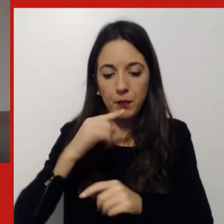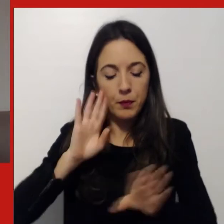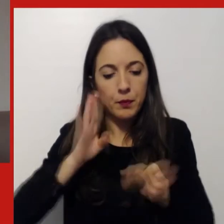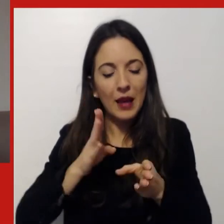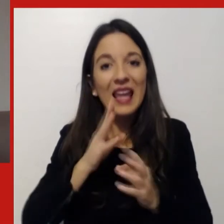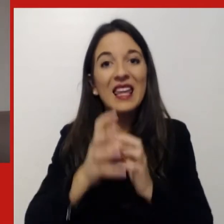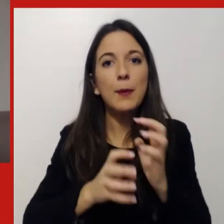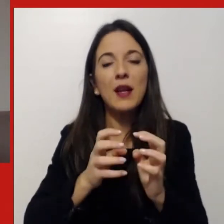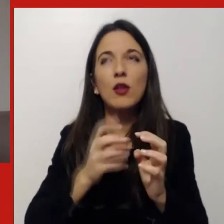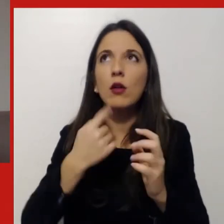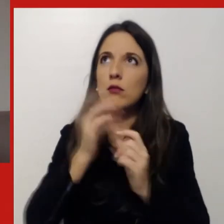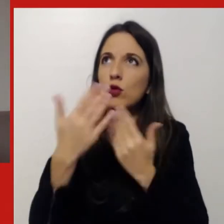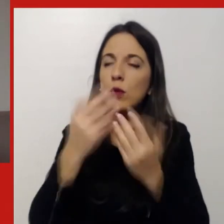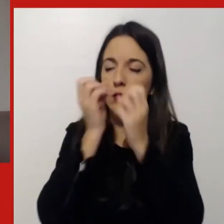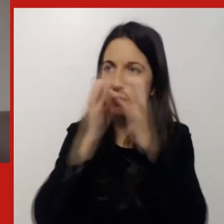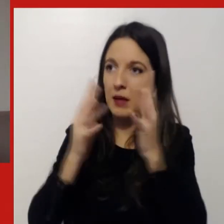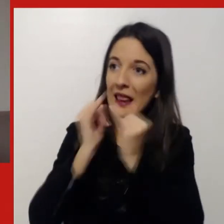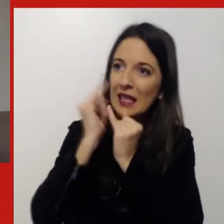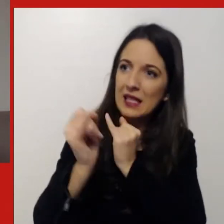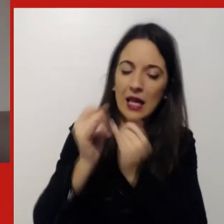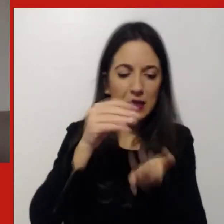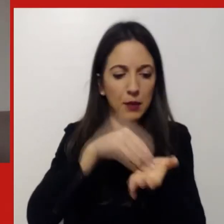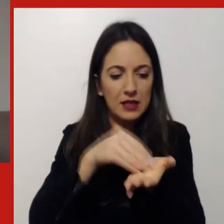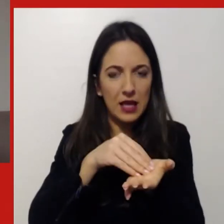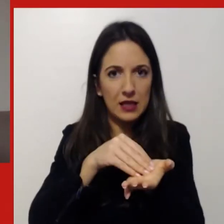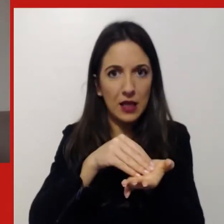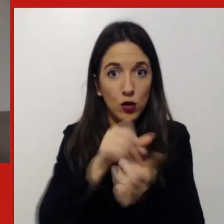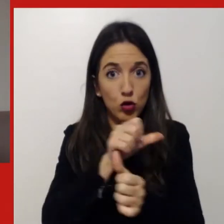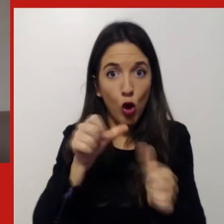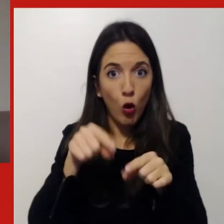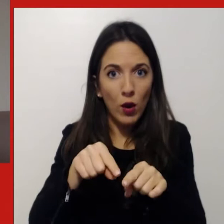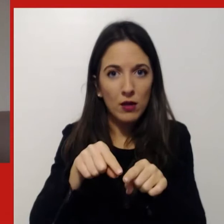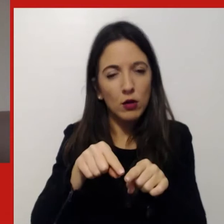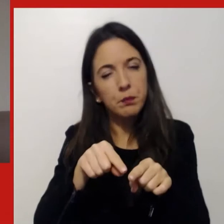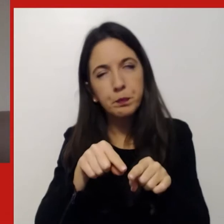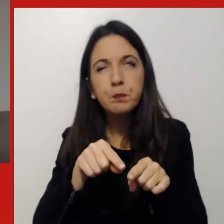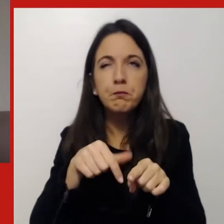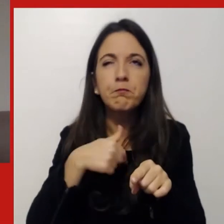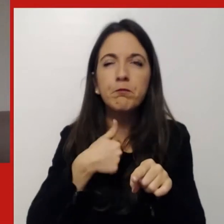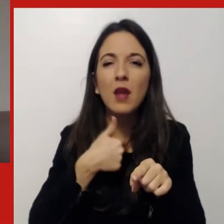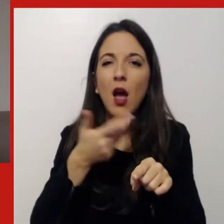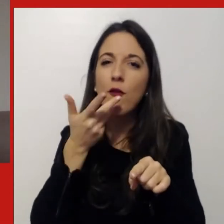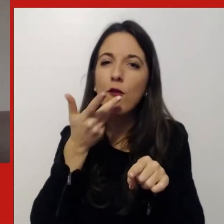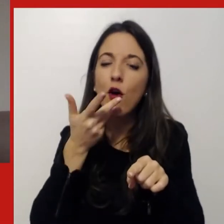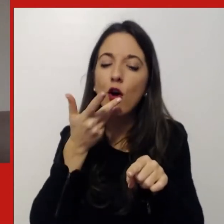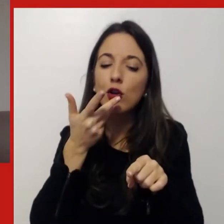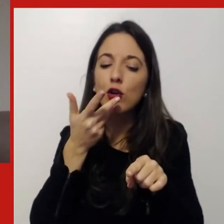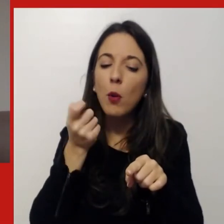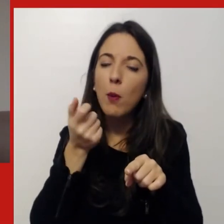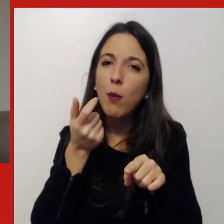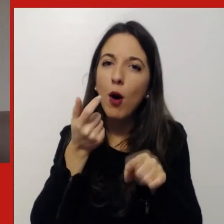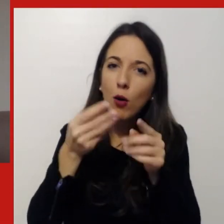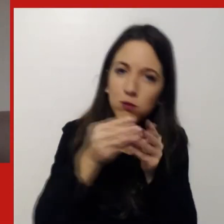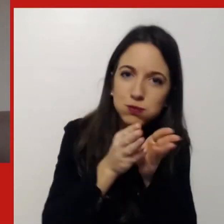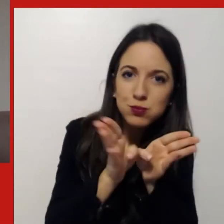tema del lavoro a distanza e del lavoro in presenza. Io vorrei però prima di entrare nel merito di questo tema allargare un attimo